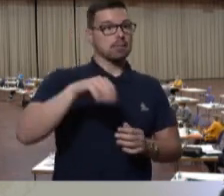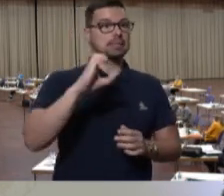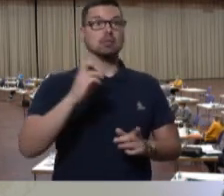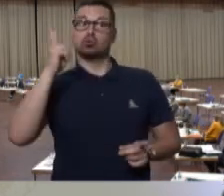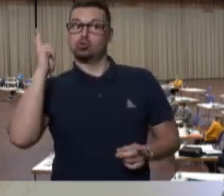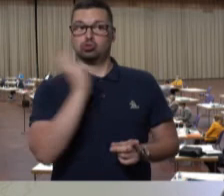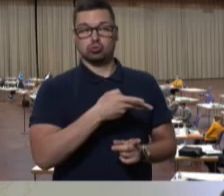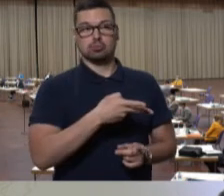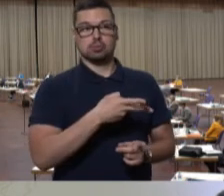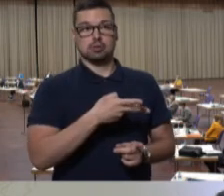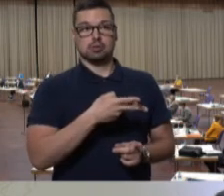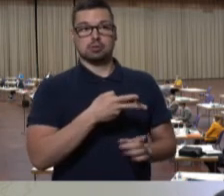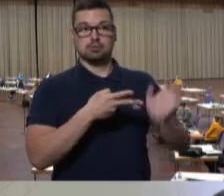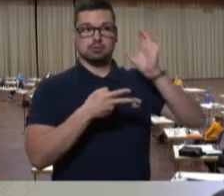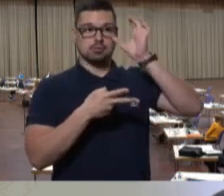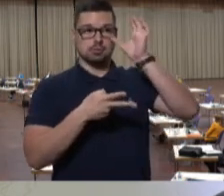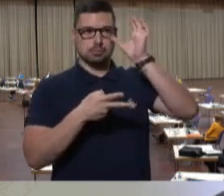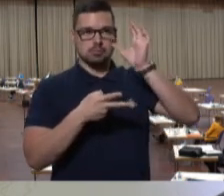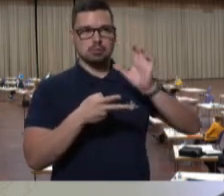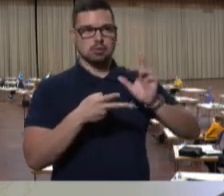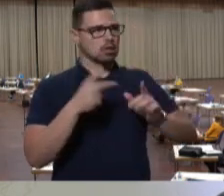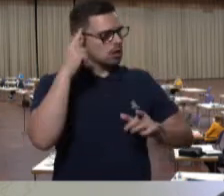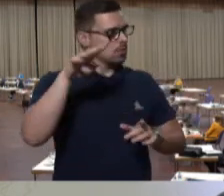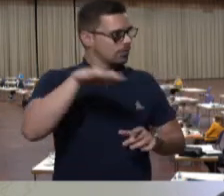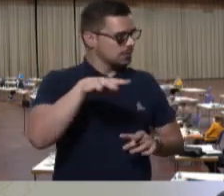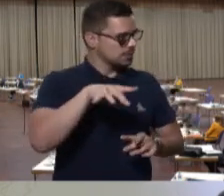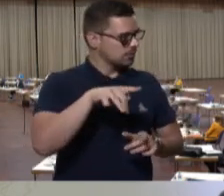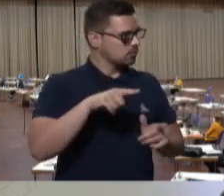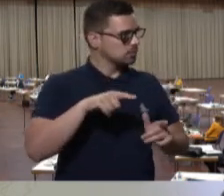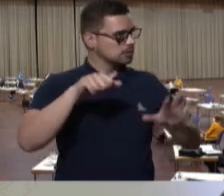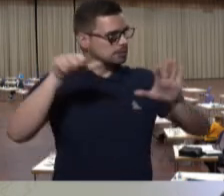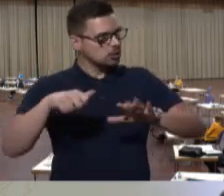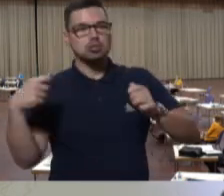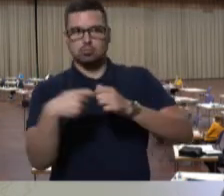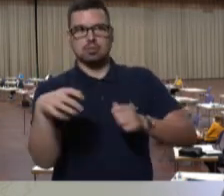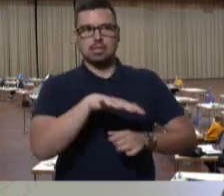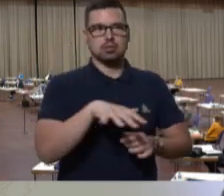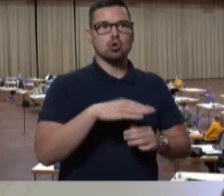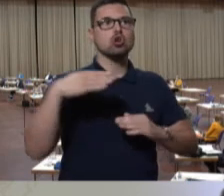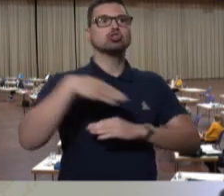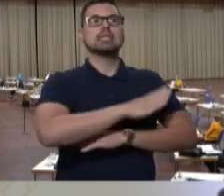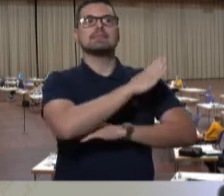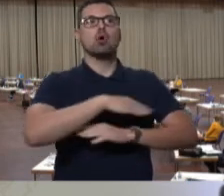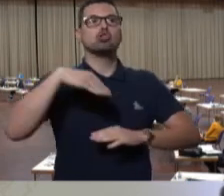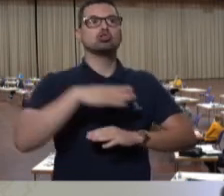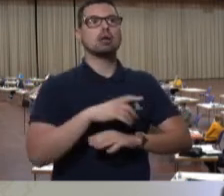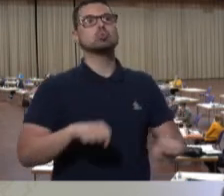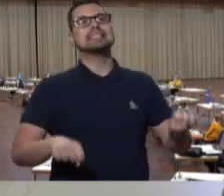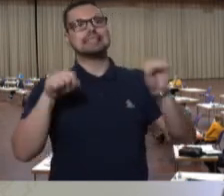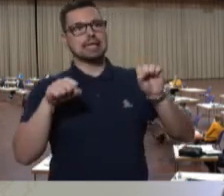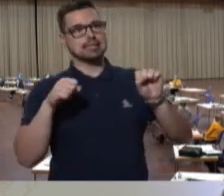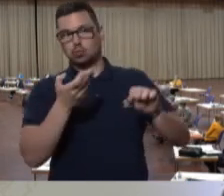recht, ist weitgehend, ich glaube in 14 von 16 Bundesländern außer Schleswig-Holstein und Niedersachsen